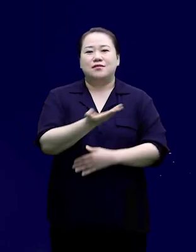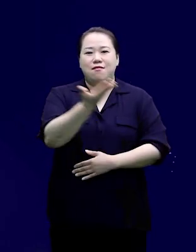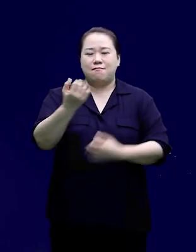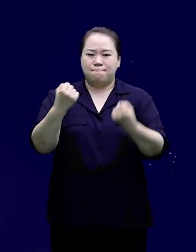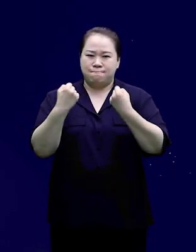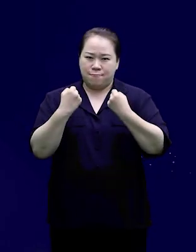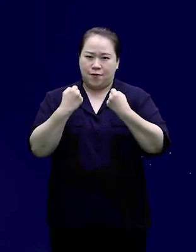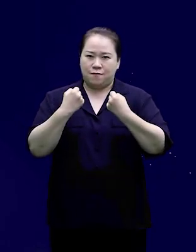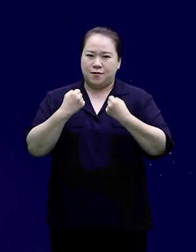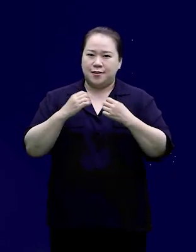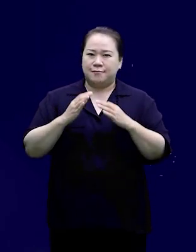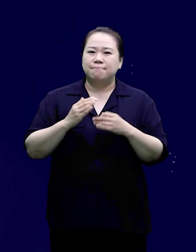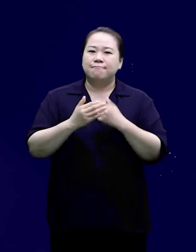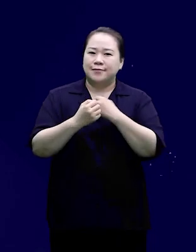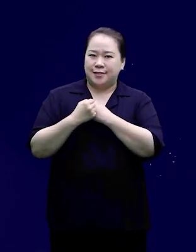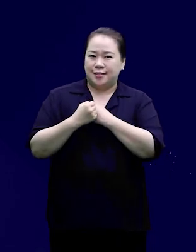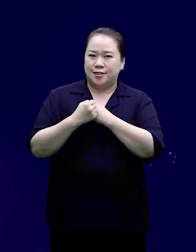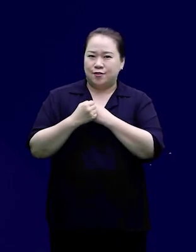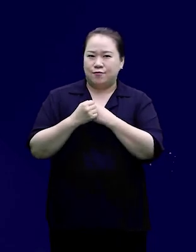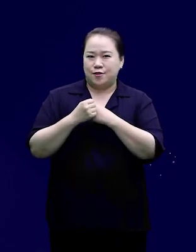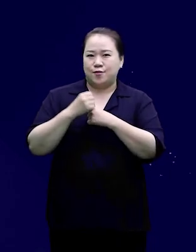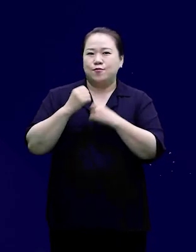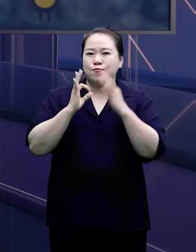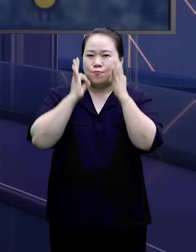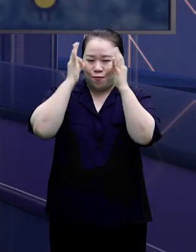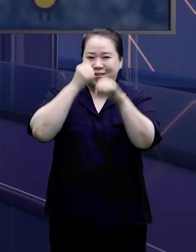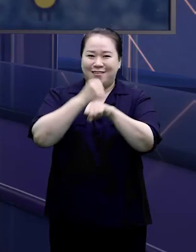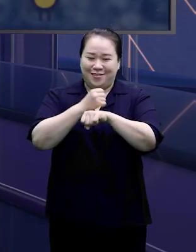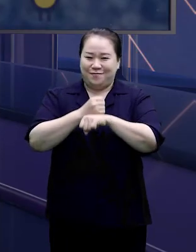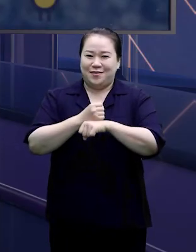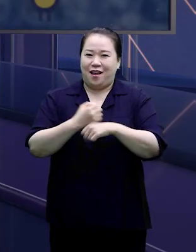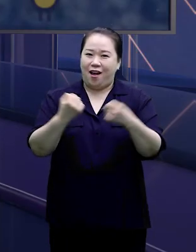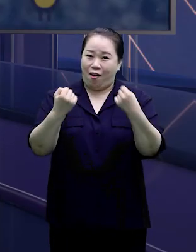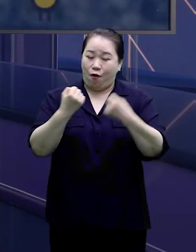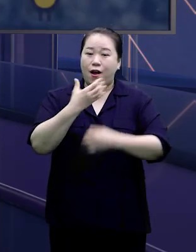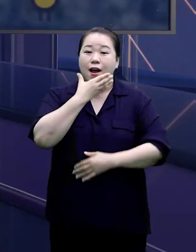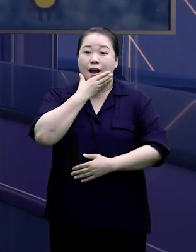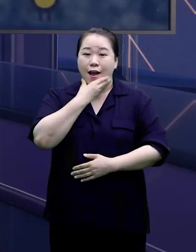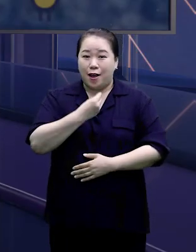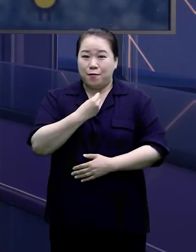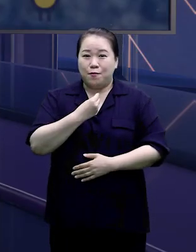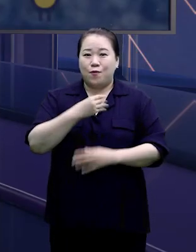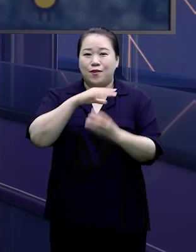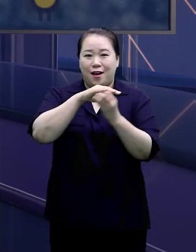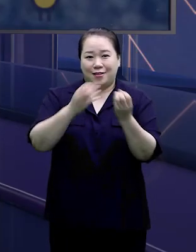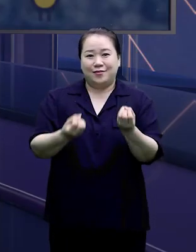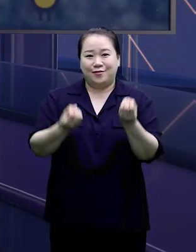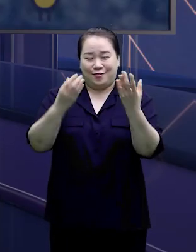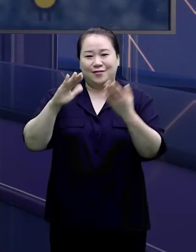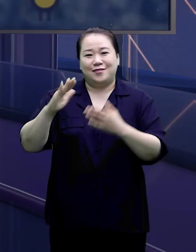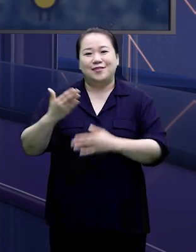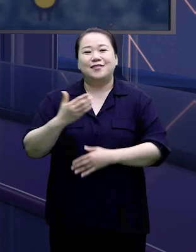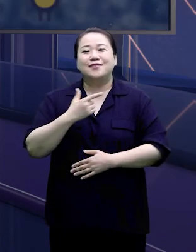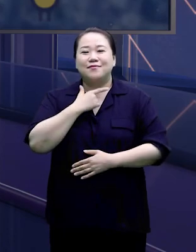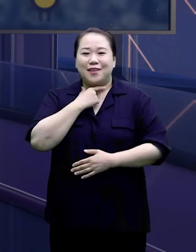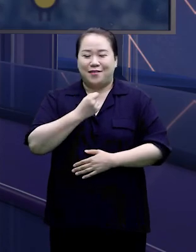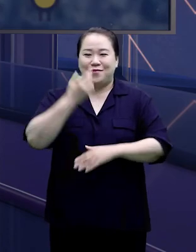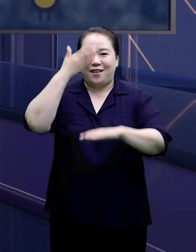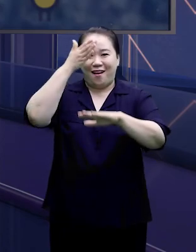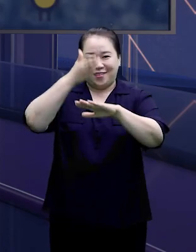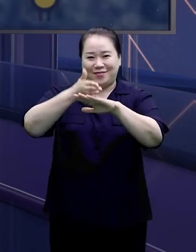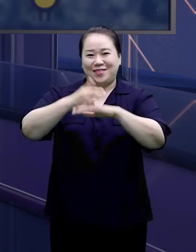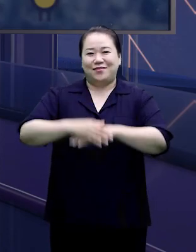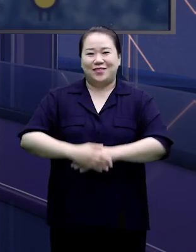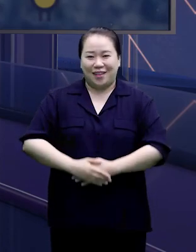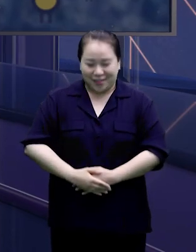순간까지 최선의 노력을 다하겠습니다. 건강하고 행복한 한가위 명절 보내시기 바랍니다. 감사합니다.